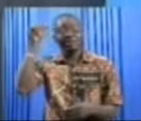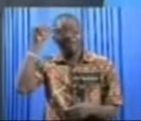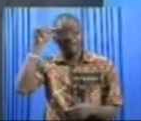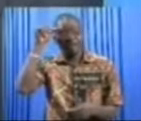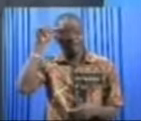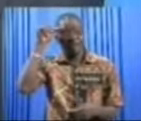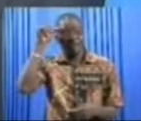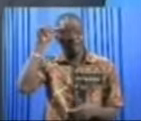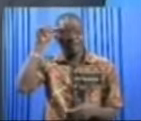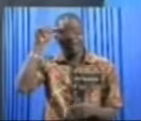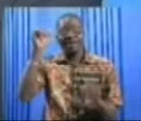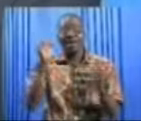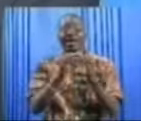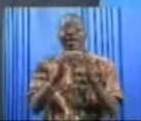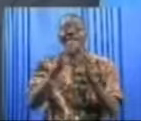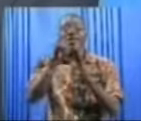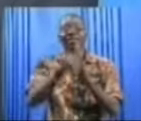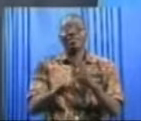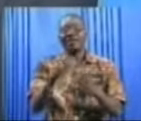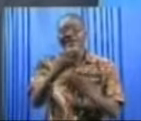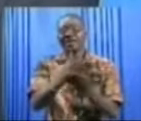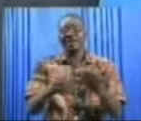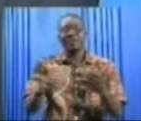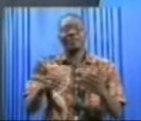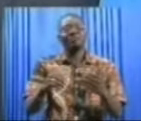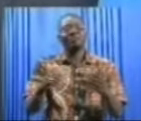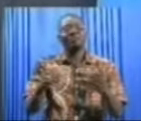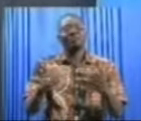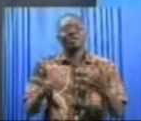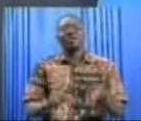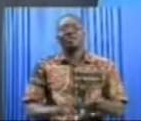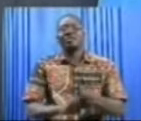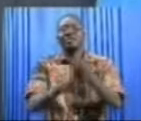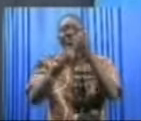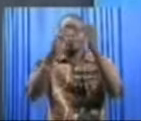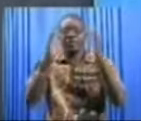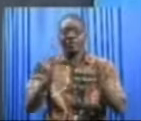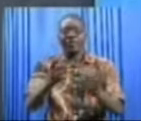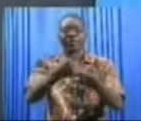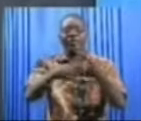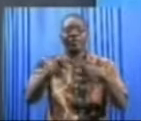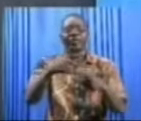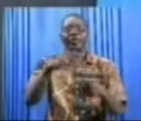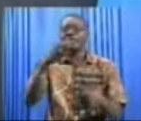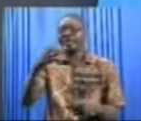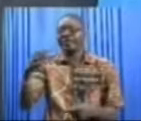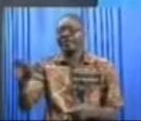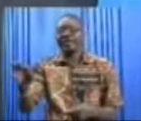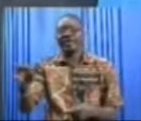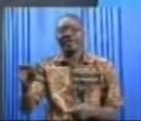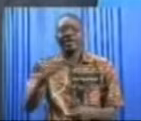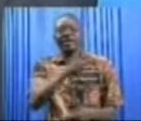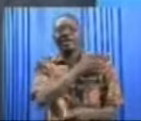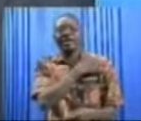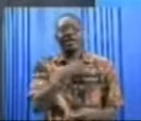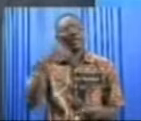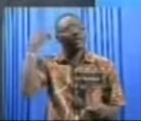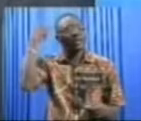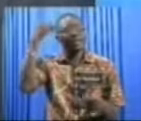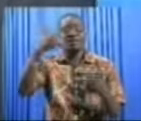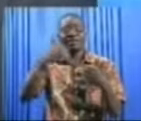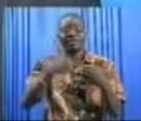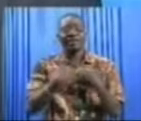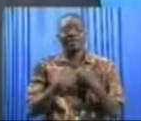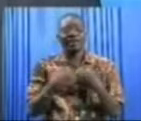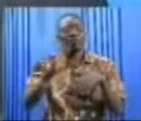quelques supporters qui sont venus de la France. Et puis, il y a toute